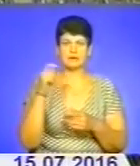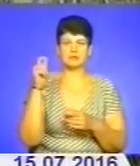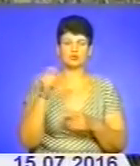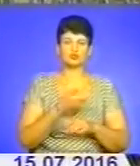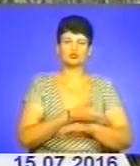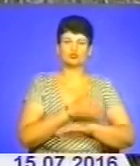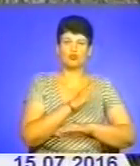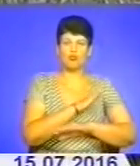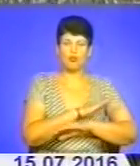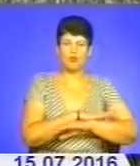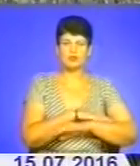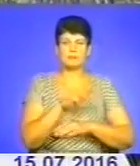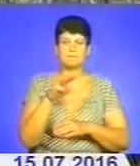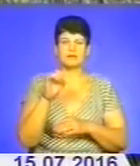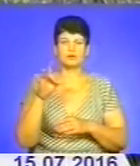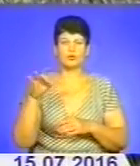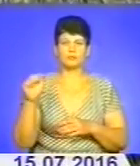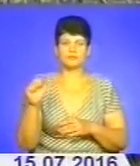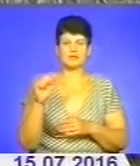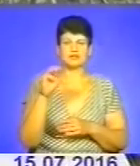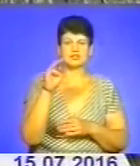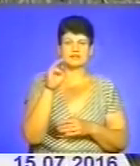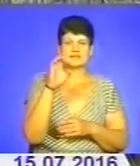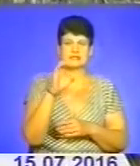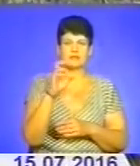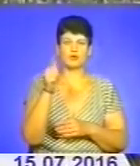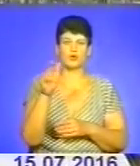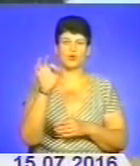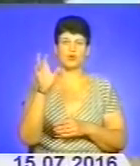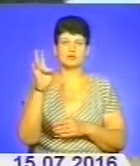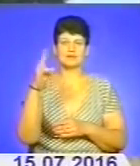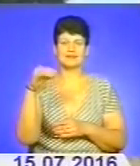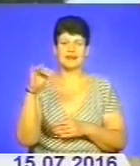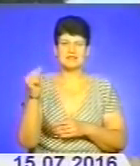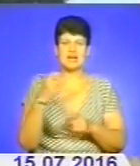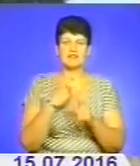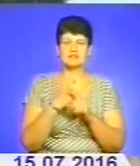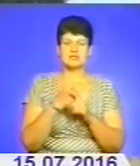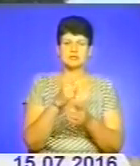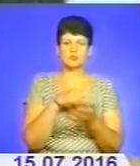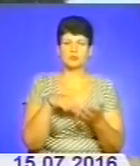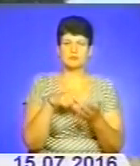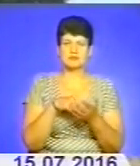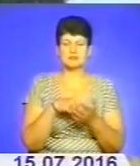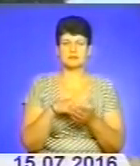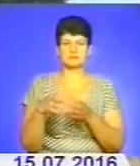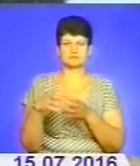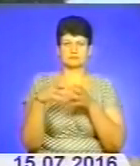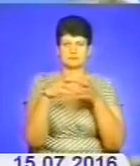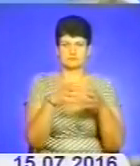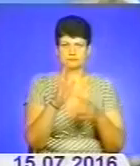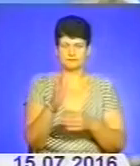архив єпископ та митрополит Станіслав Гондецький, а також єпископ австрійського міста Грац з делегацією.